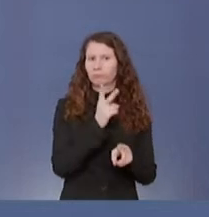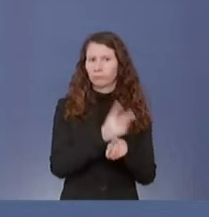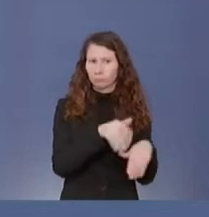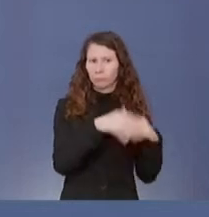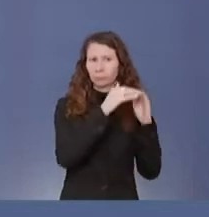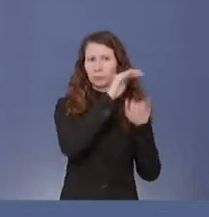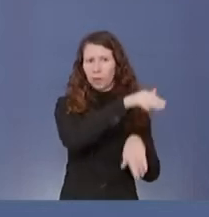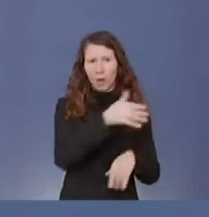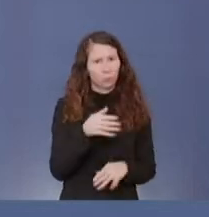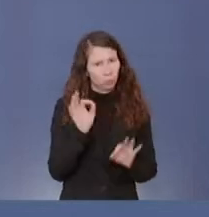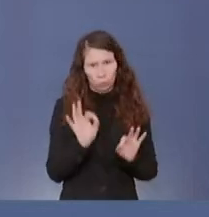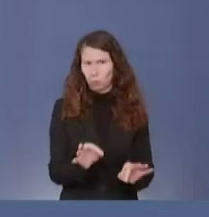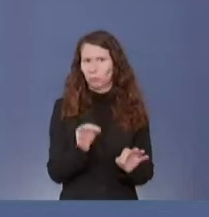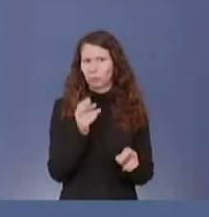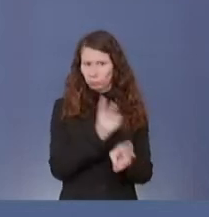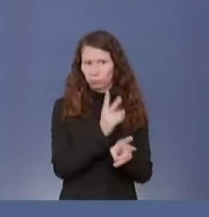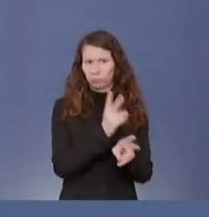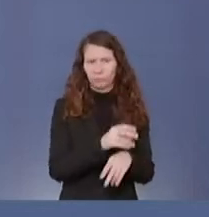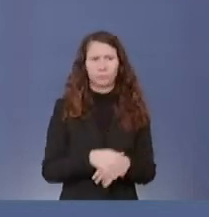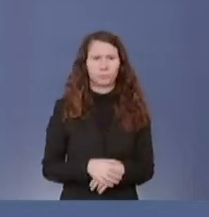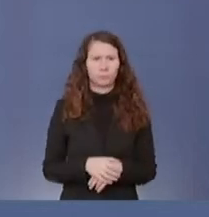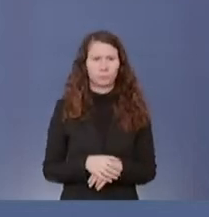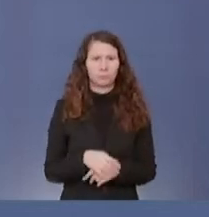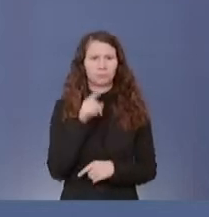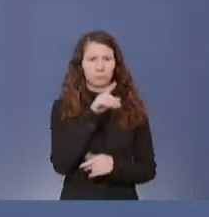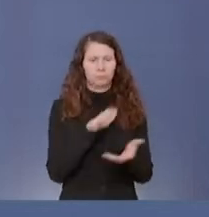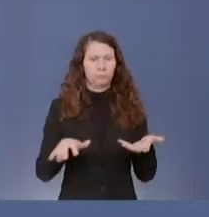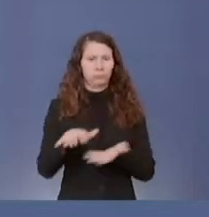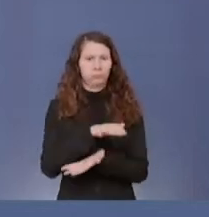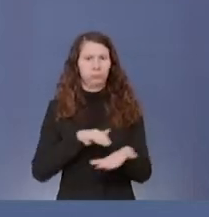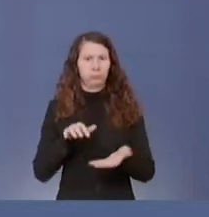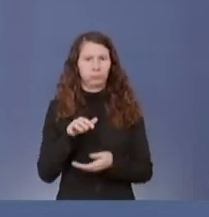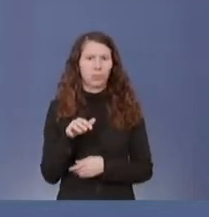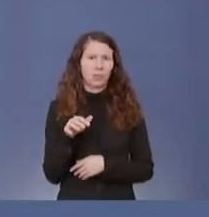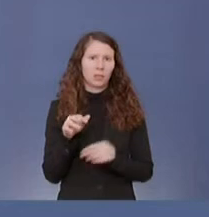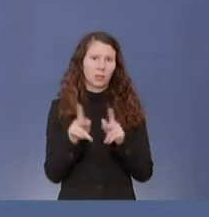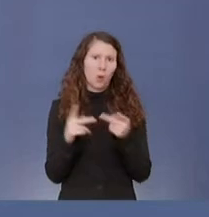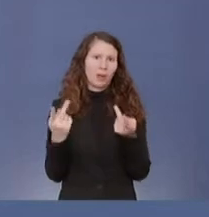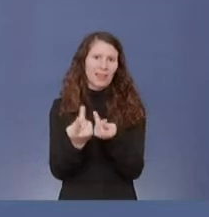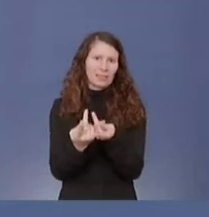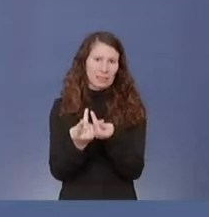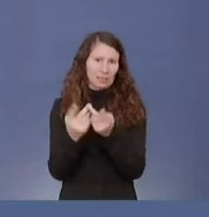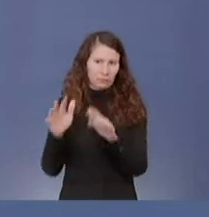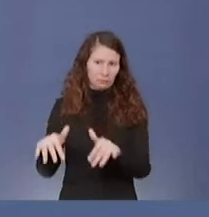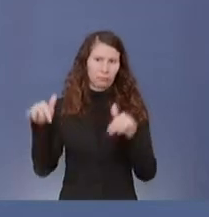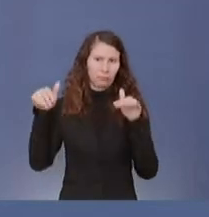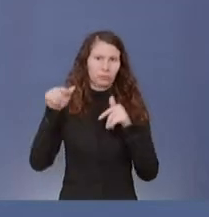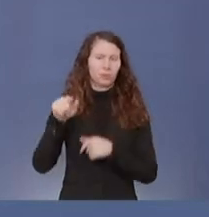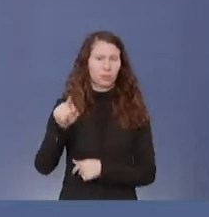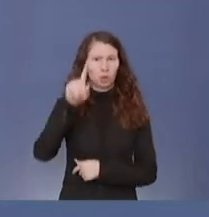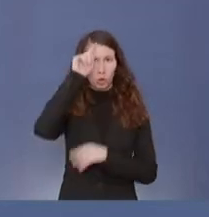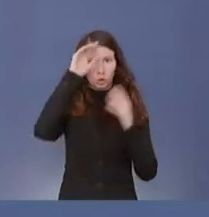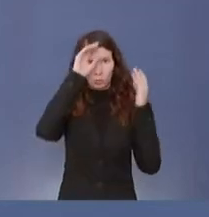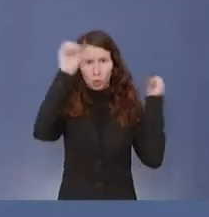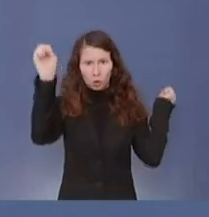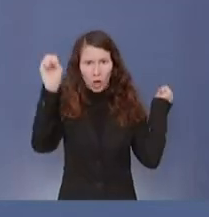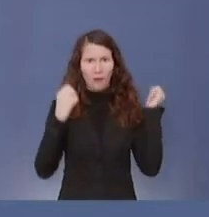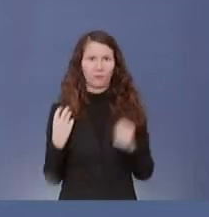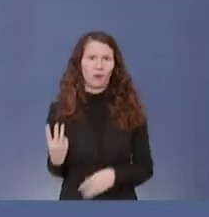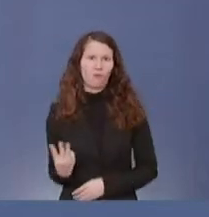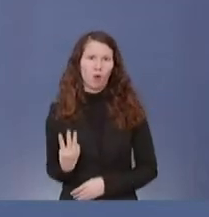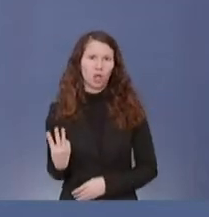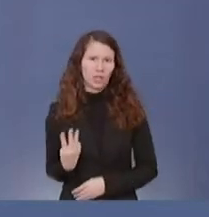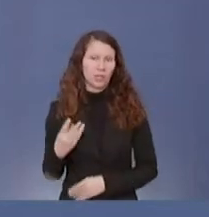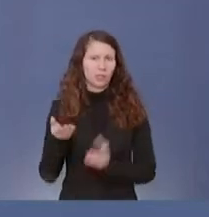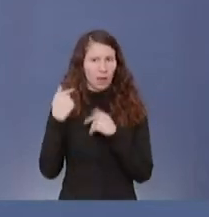sind unverändert geblieben. Während der Vorkommnisse am Kongress hatte die deutsche Botschaft in Washington, als die Ausgangssperre verhängt wurde,